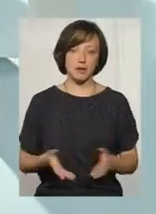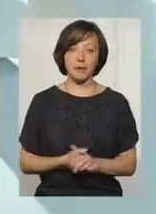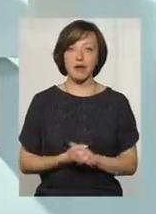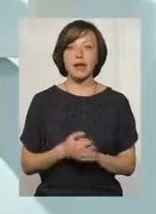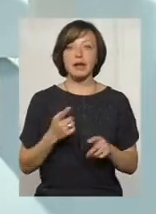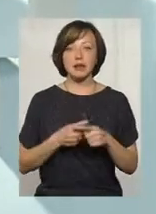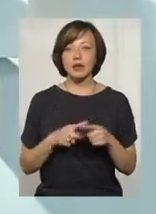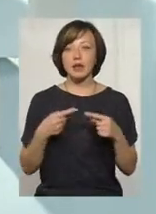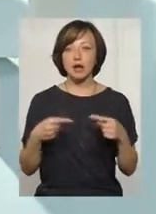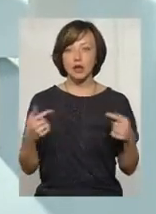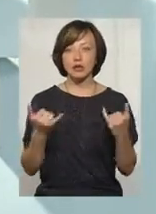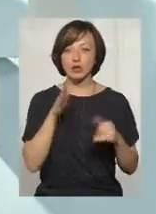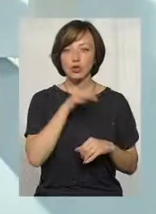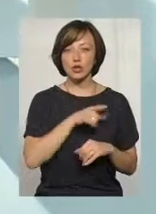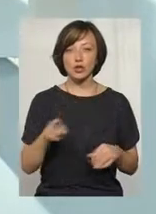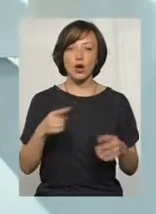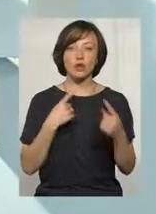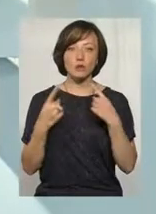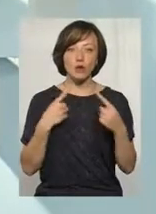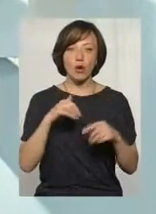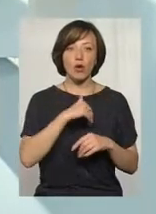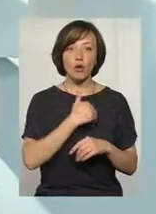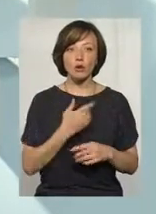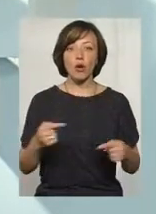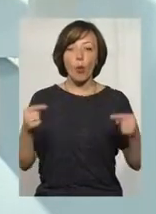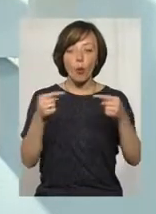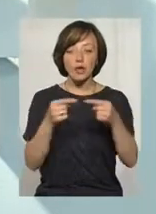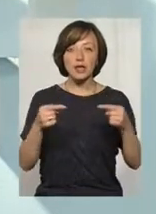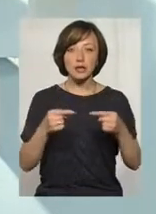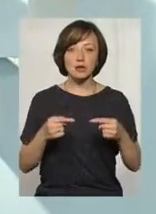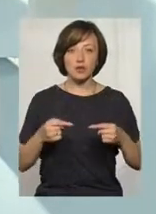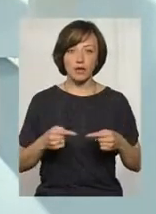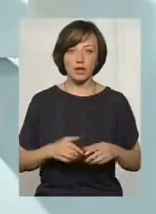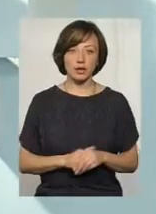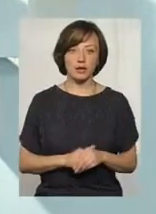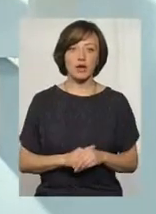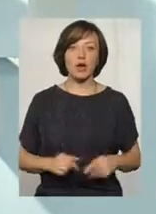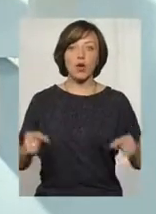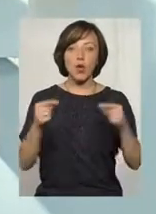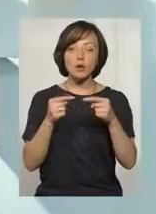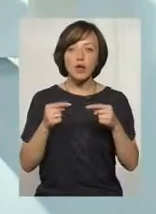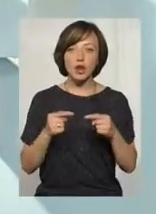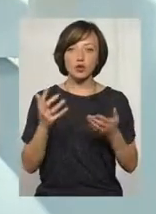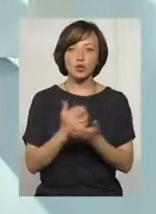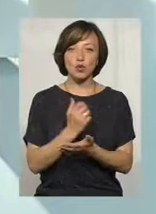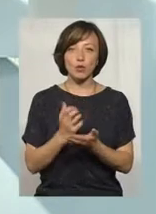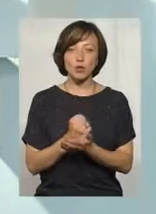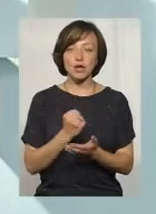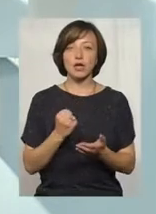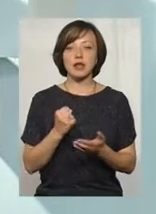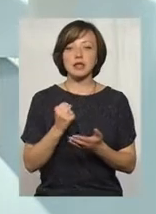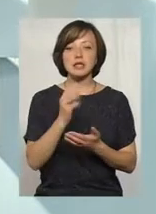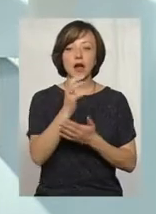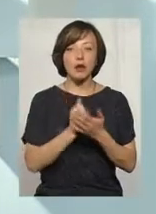І оці речі, я думаю, що в нас буде сьогодні час про це розмовляти, тому що мені хочеться якраз конкретизувати оті конкретні здобутки, оті конкретні